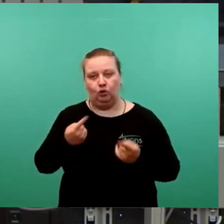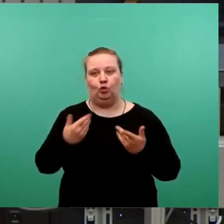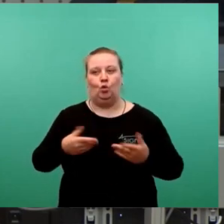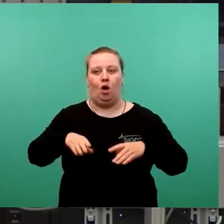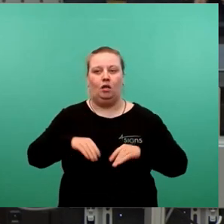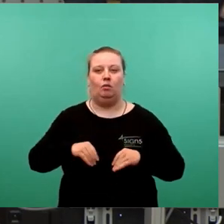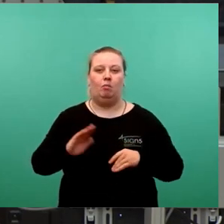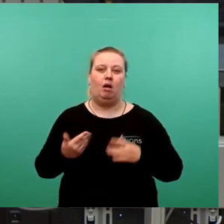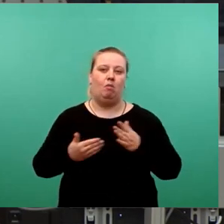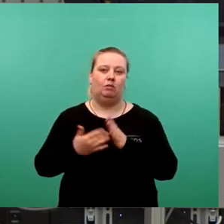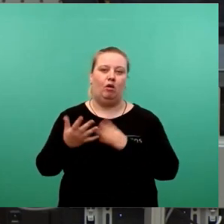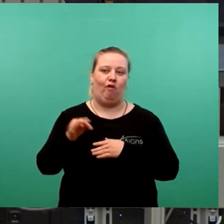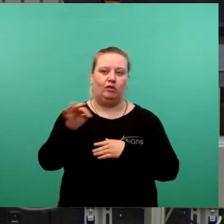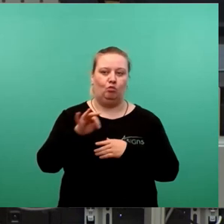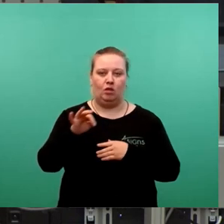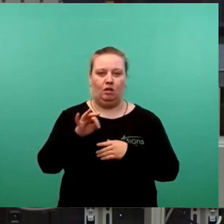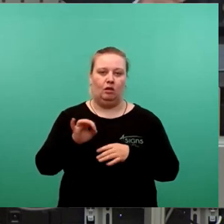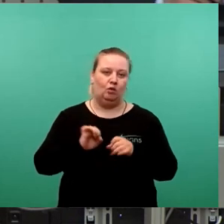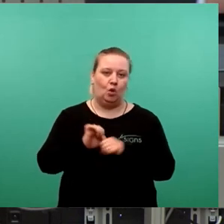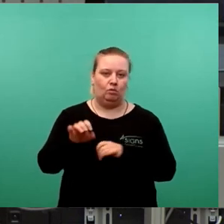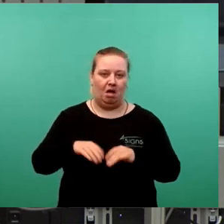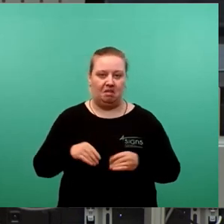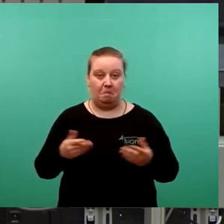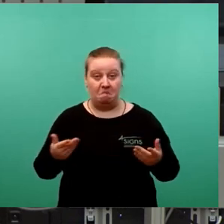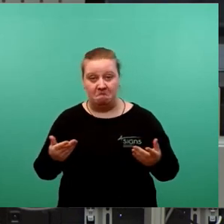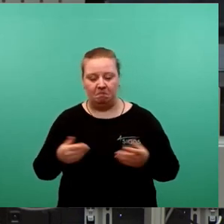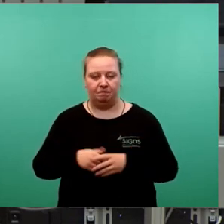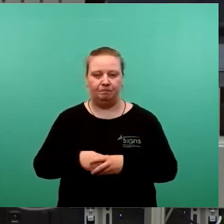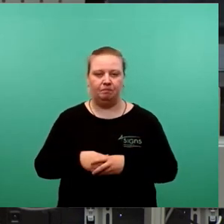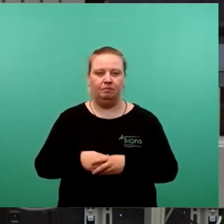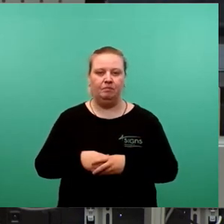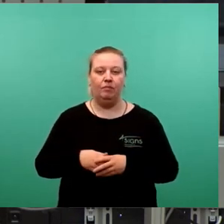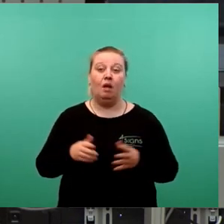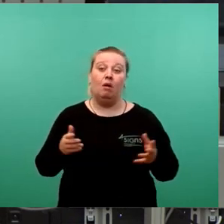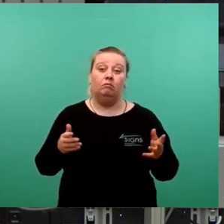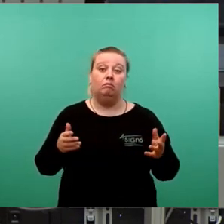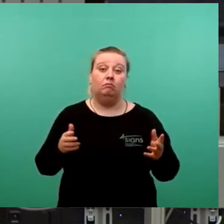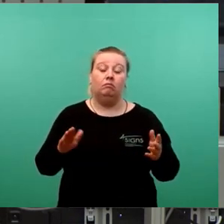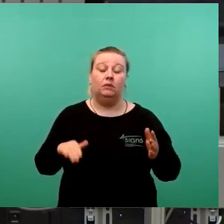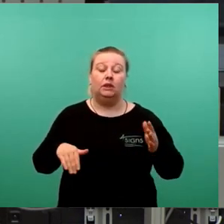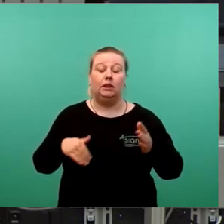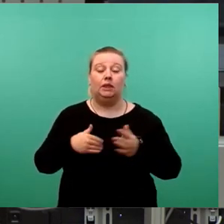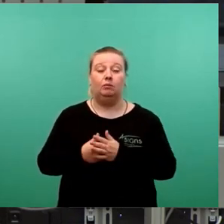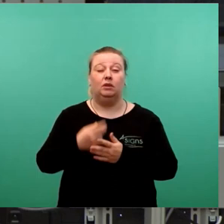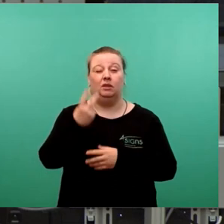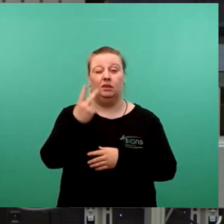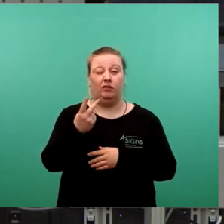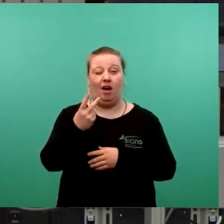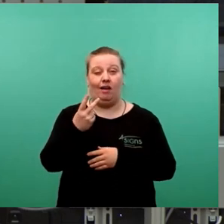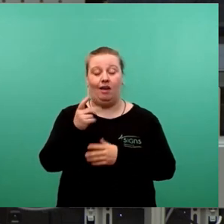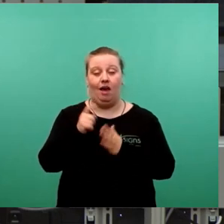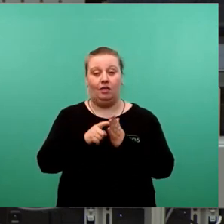50 Prozent am Ende Ihr Einverständnis geben. Aber es gibt zwei weitere Aspekte,